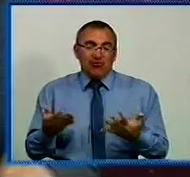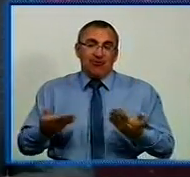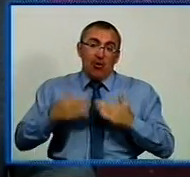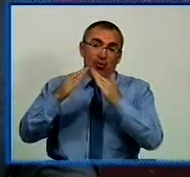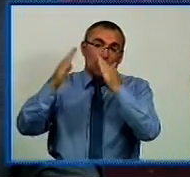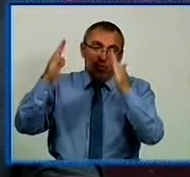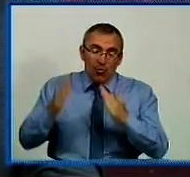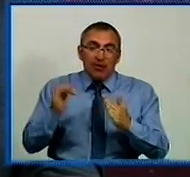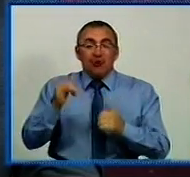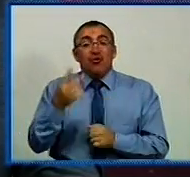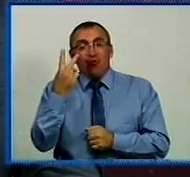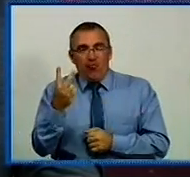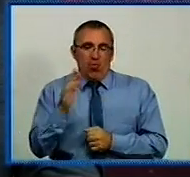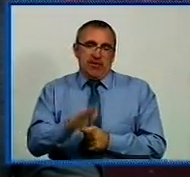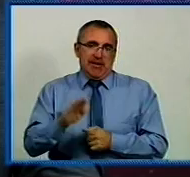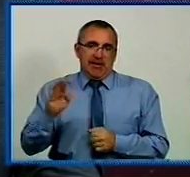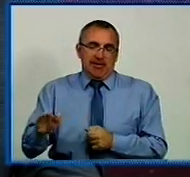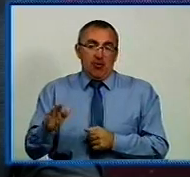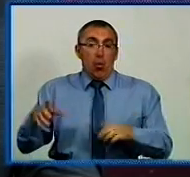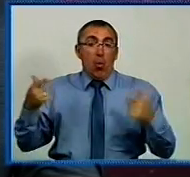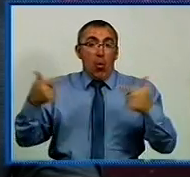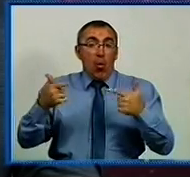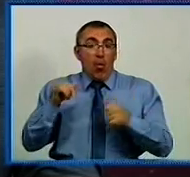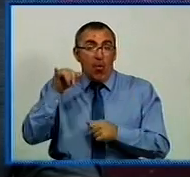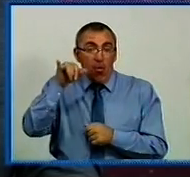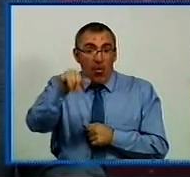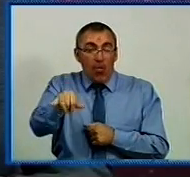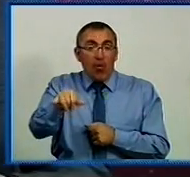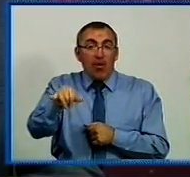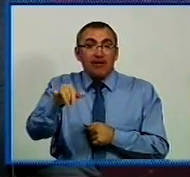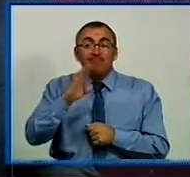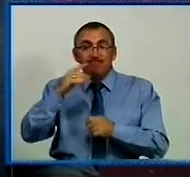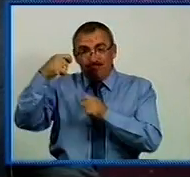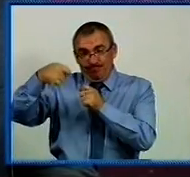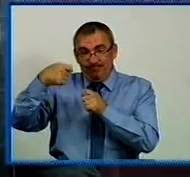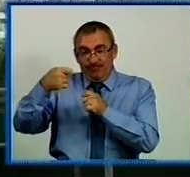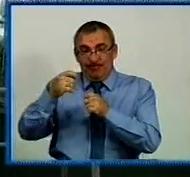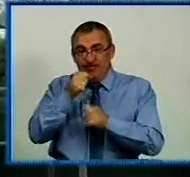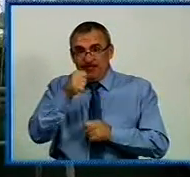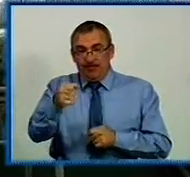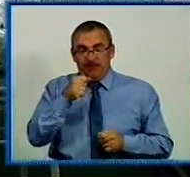і мріє ще про двох дітей. В гостях у новоспечених батьків побувала Ольга Склярук.